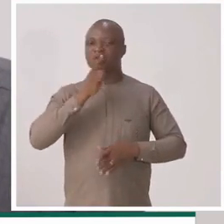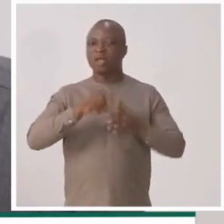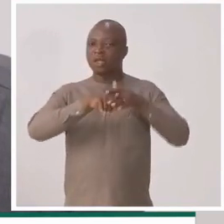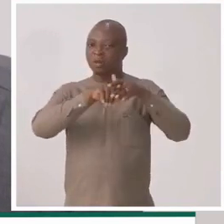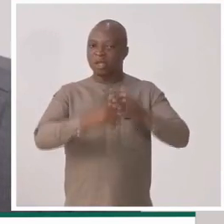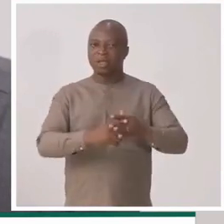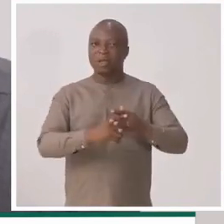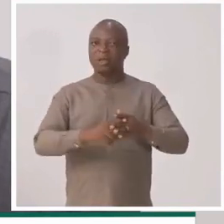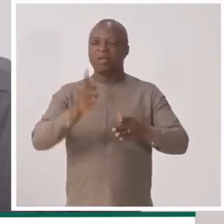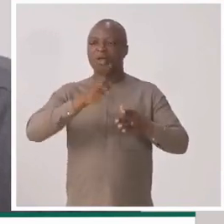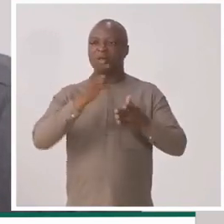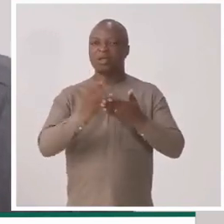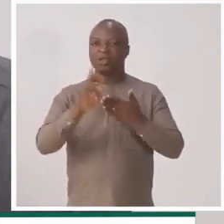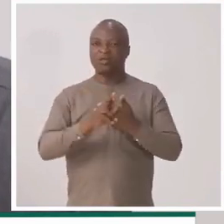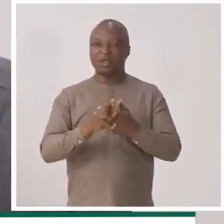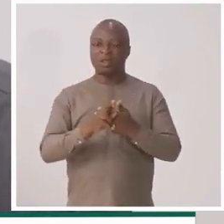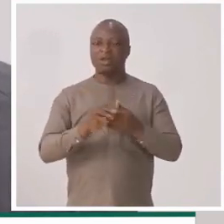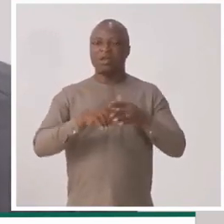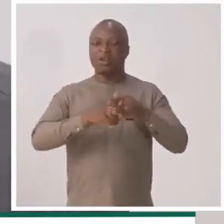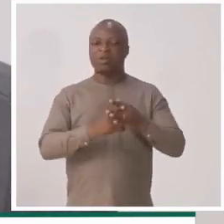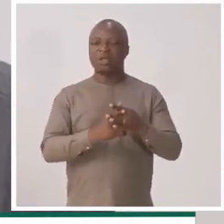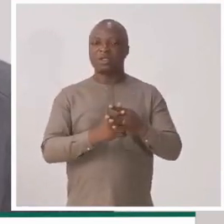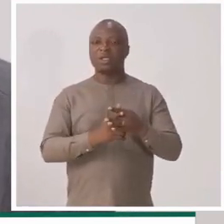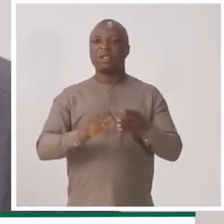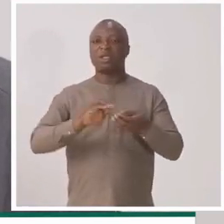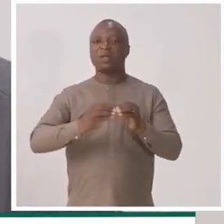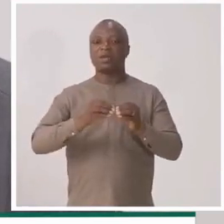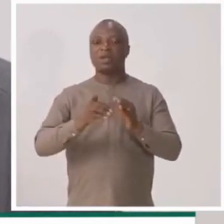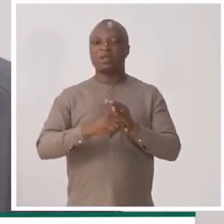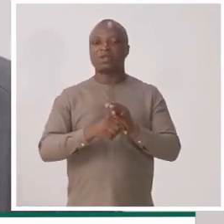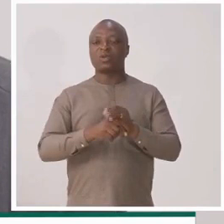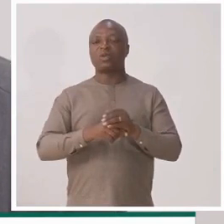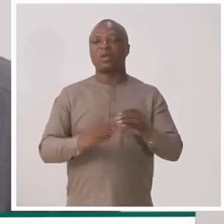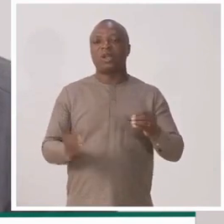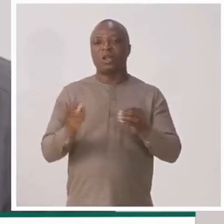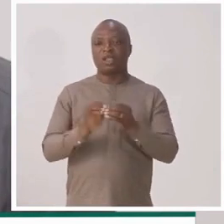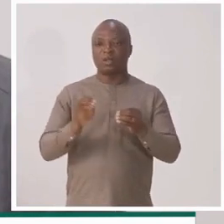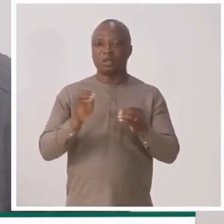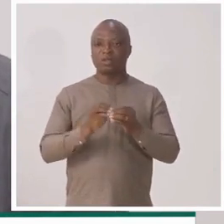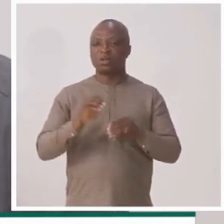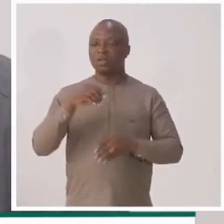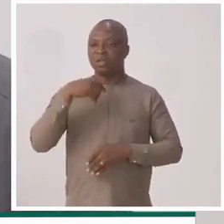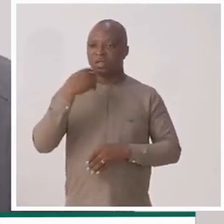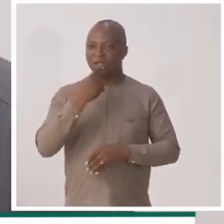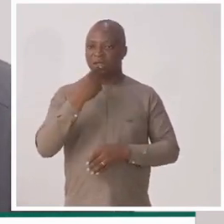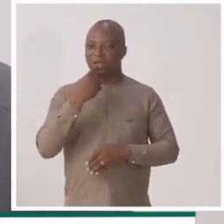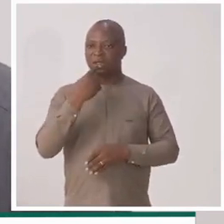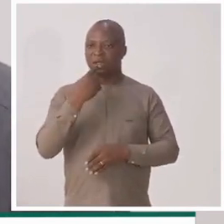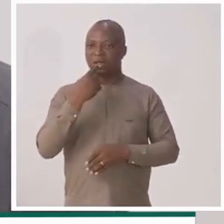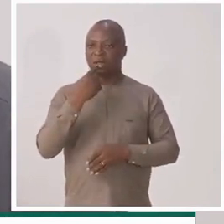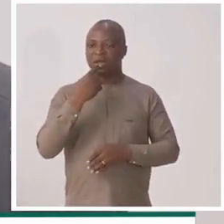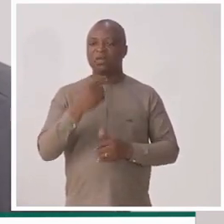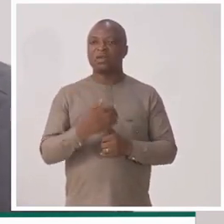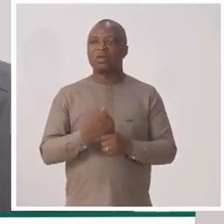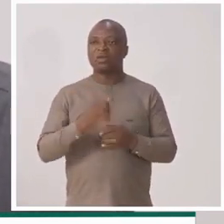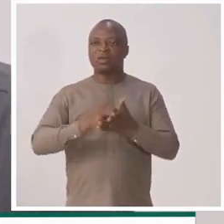maladie sera mise en place. Donc, le 1er janvier, on va commencer l'immatriculation d'affiliation, puis en vue